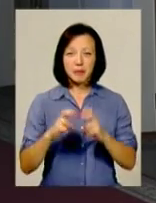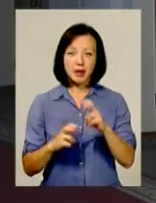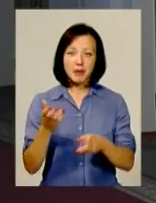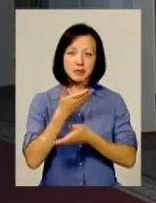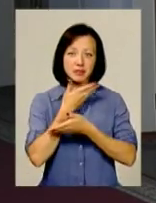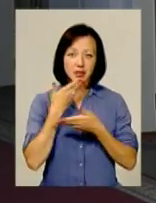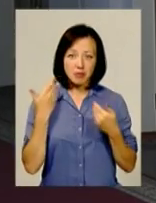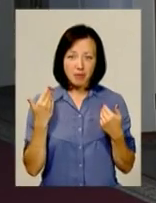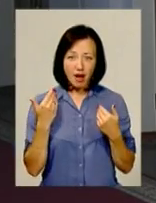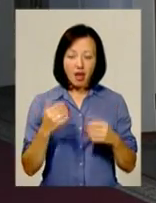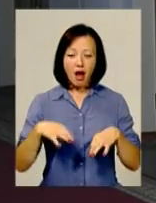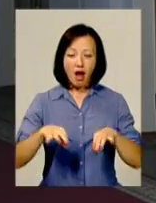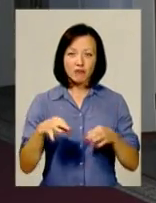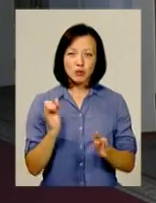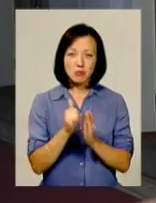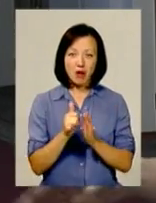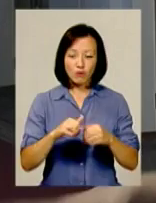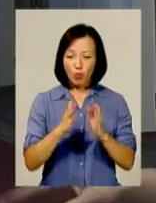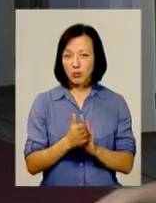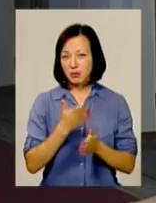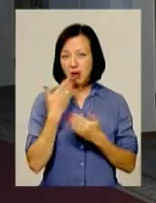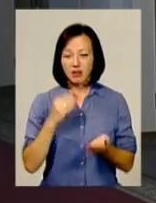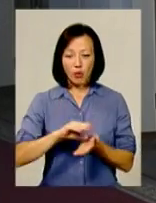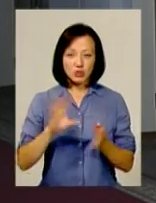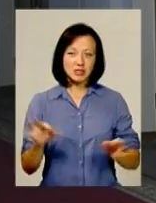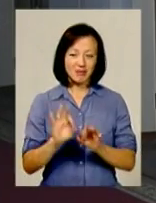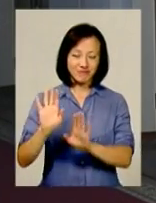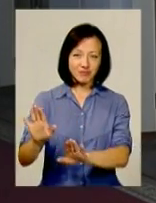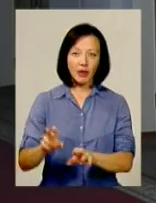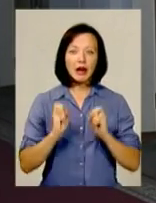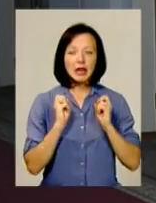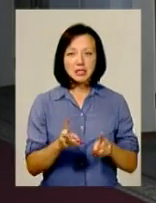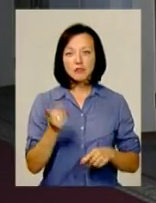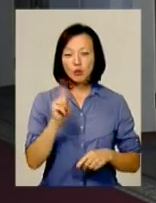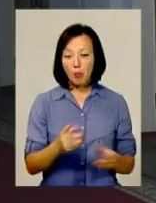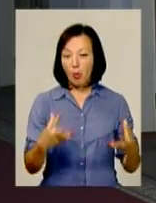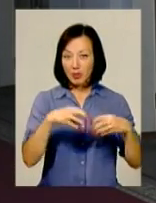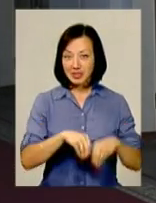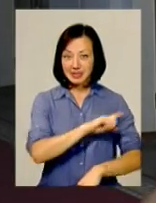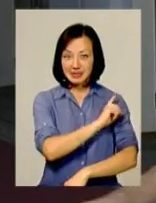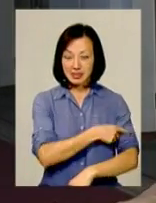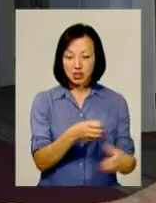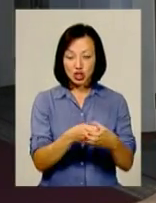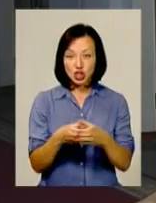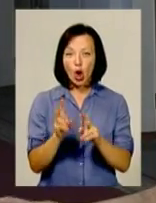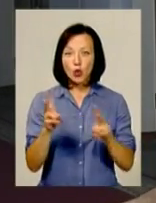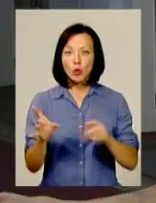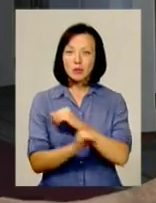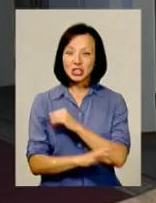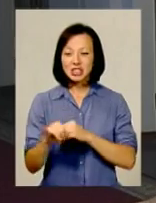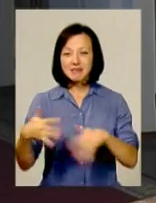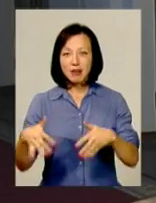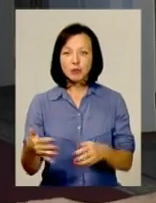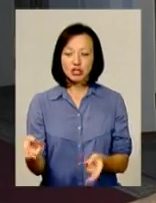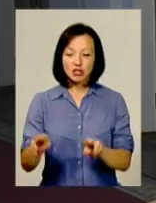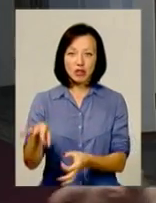автозаправного комплексу ви теж не маєте, які у вас надходження ніякі, ну то ви собі там десь лише. Тобто ризик є в тому, що об'єднуються сильніші, а ті, що бідніші і слабші,